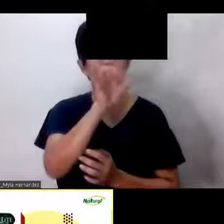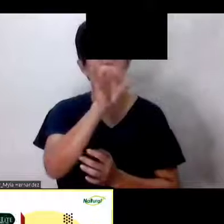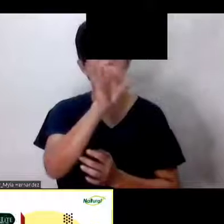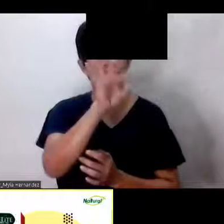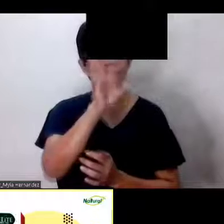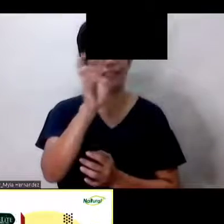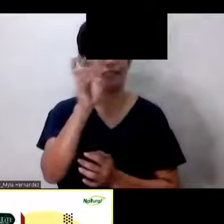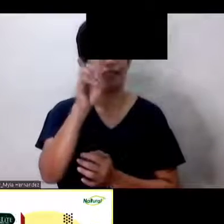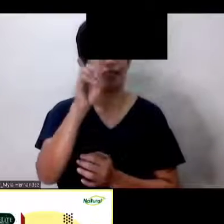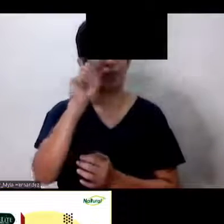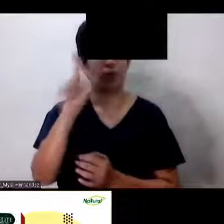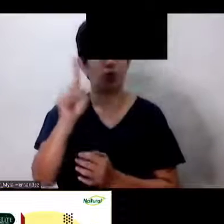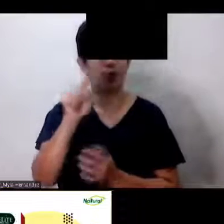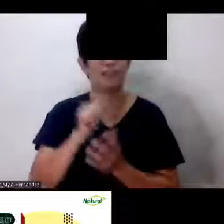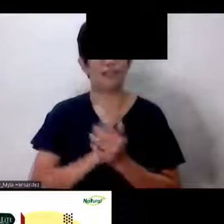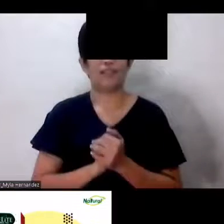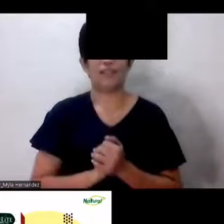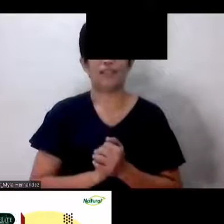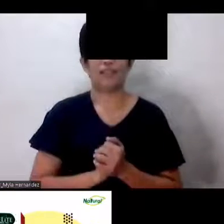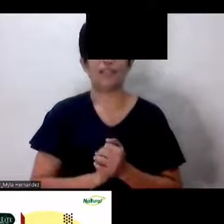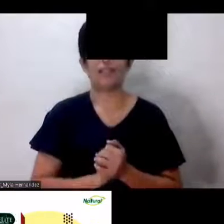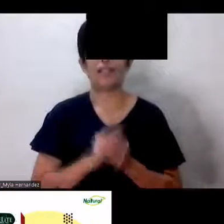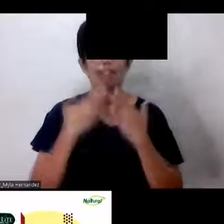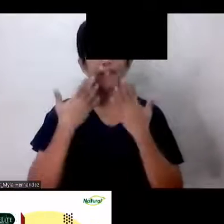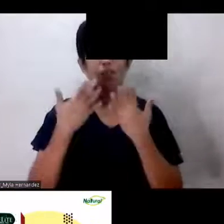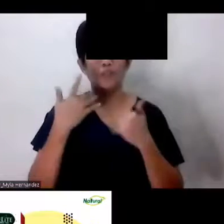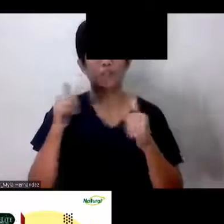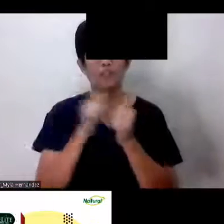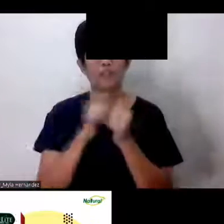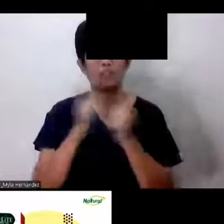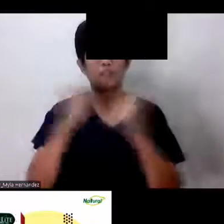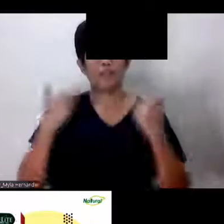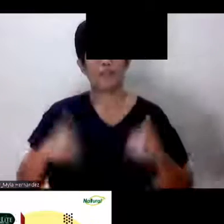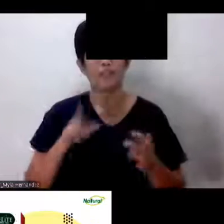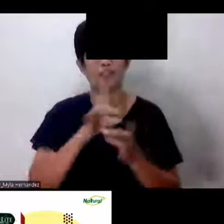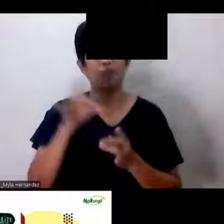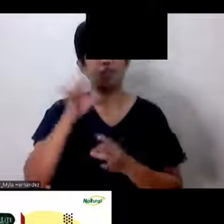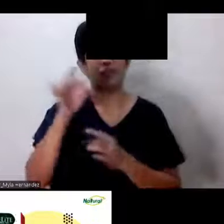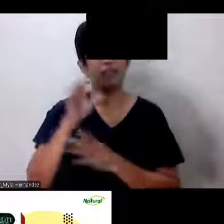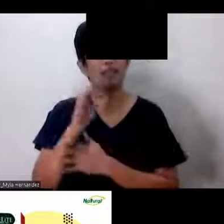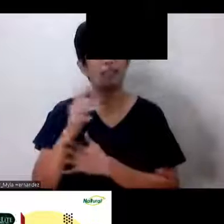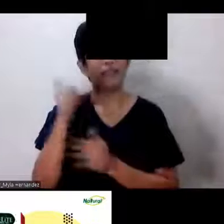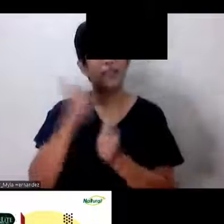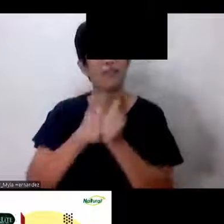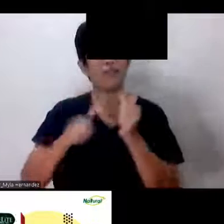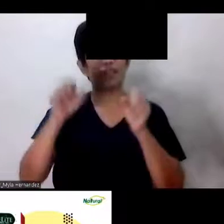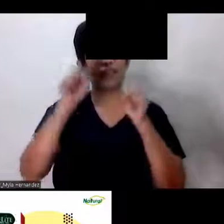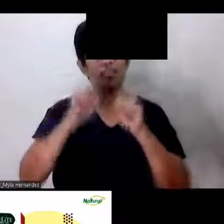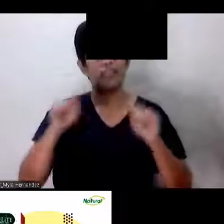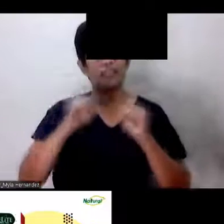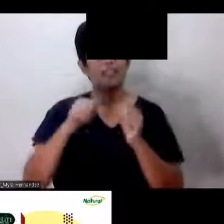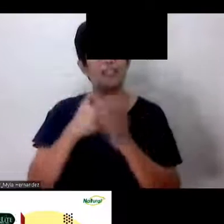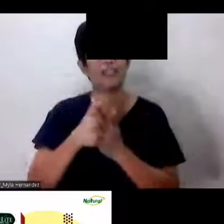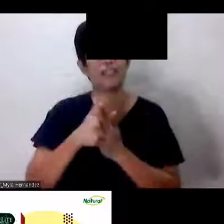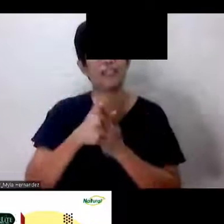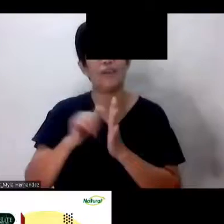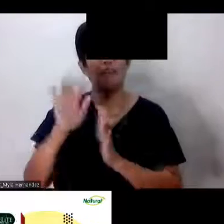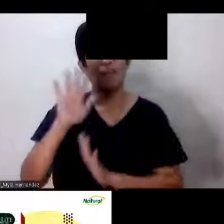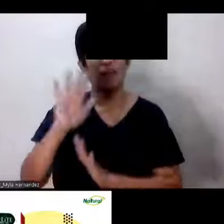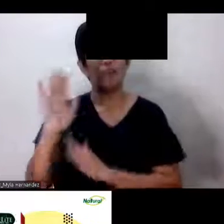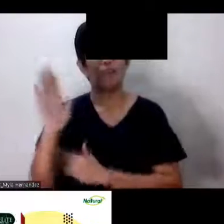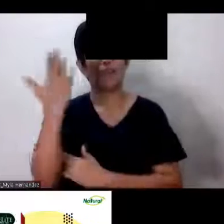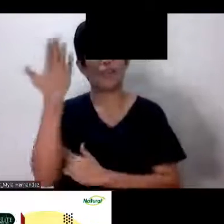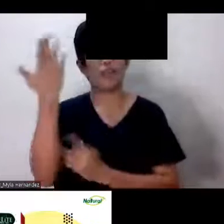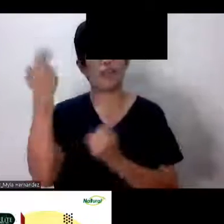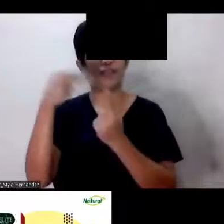0918-8989601 Marami pong salamat Sa Panginoon Pagsama sa amin Ang Body and Soul Po'y napapakinggan ninyo At yung araw po Ng Sabado Alas 5 Nang umaga